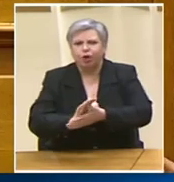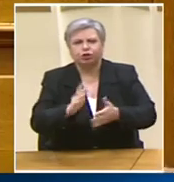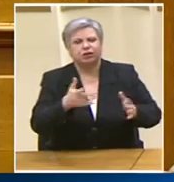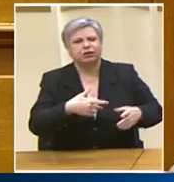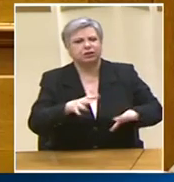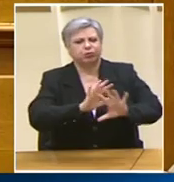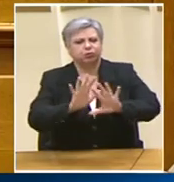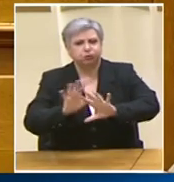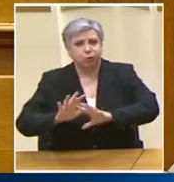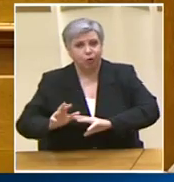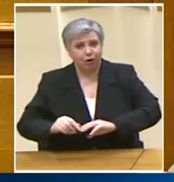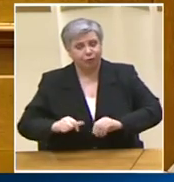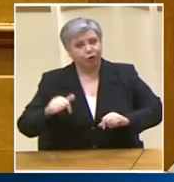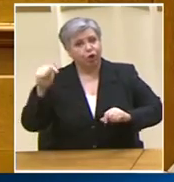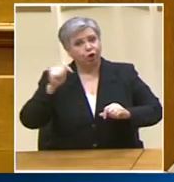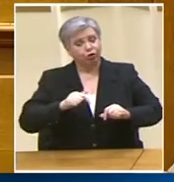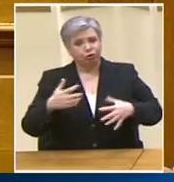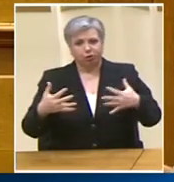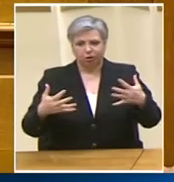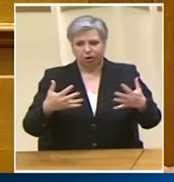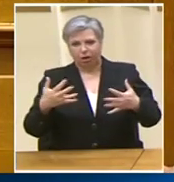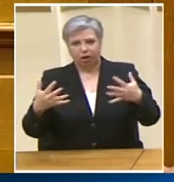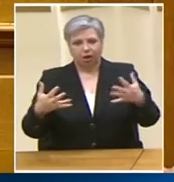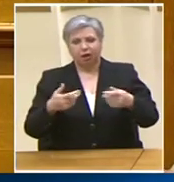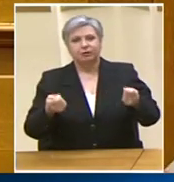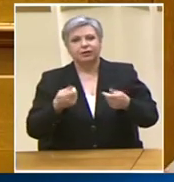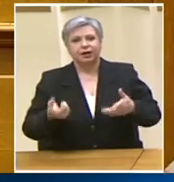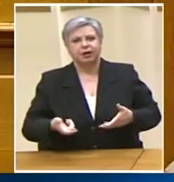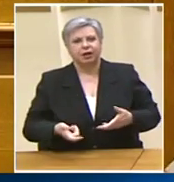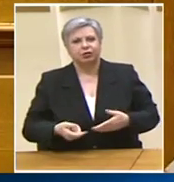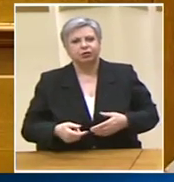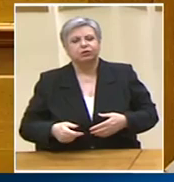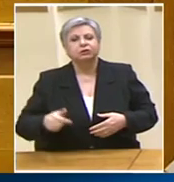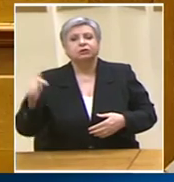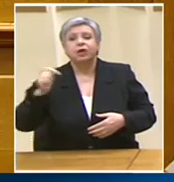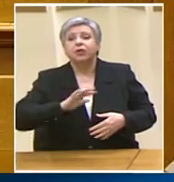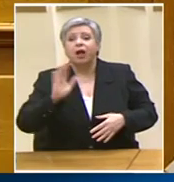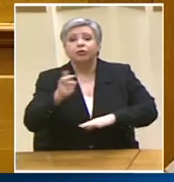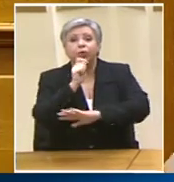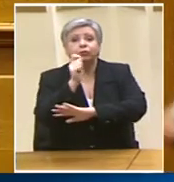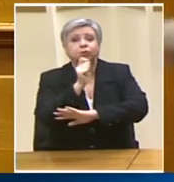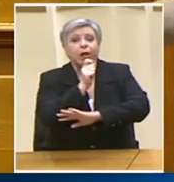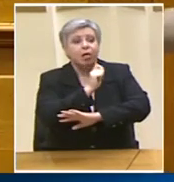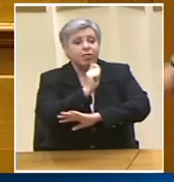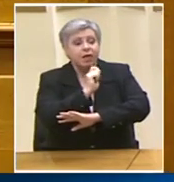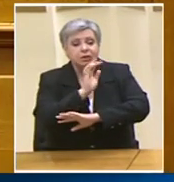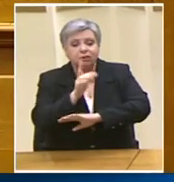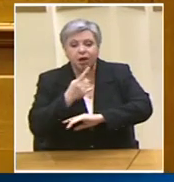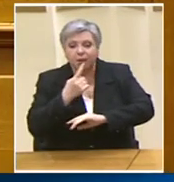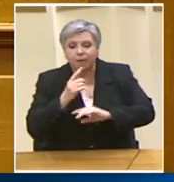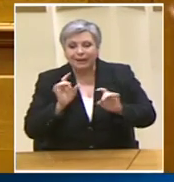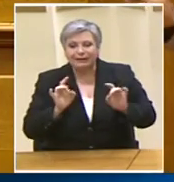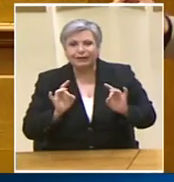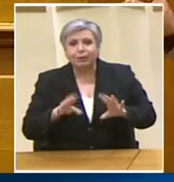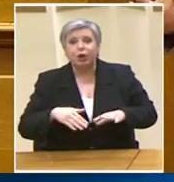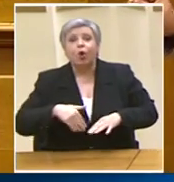μεγάλη αμηχανία στο κρατήριο. Και τσιμουδιά σε όλα τα δελτία των ειδήσεων. Δεν είδα να το προβάλλουμε. Ακόμα και σε αυτό το τισερτ